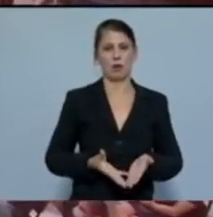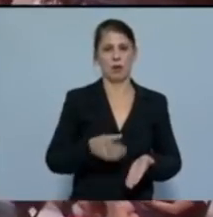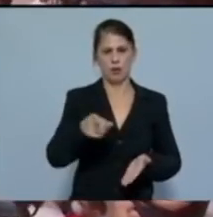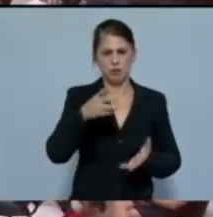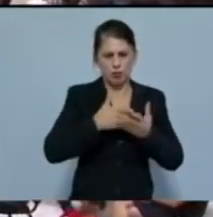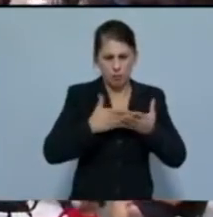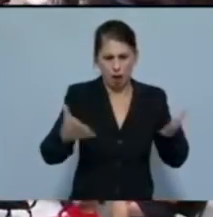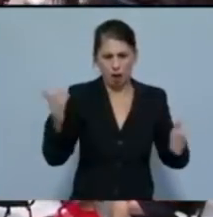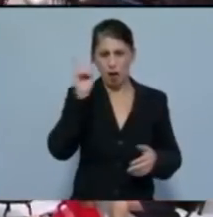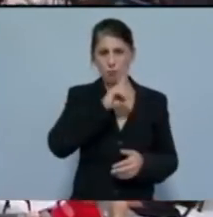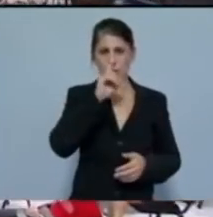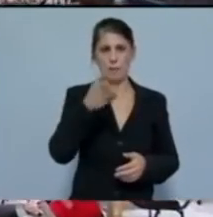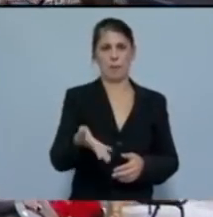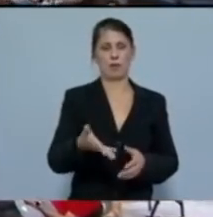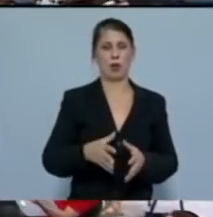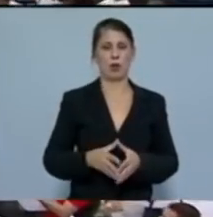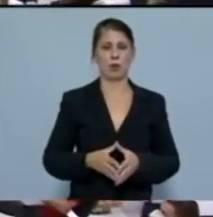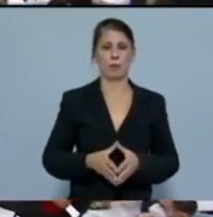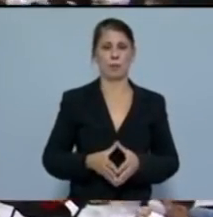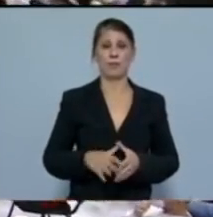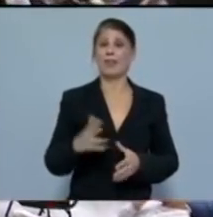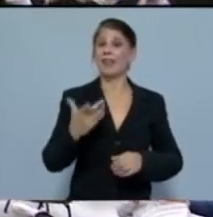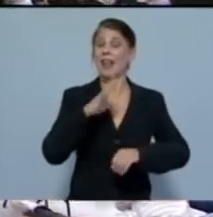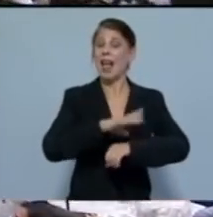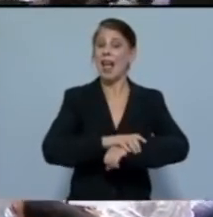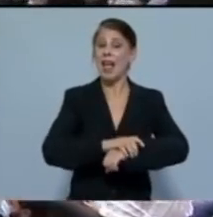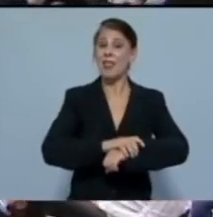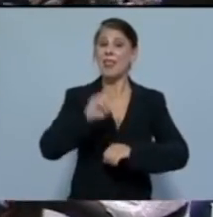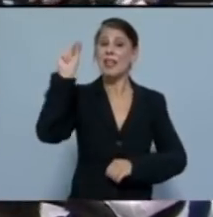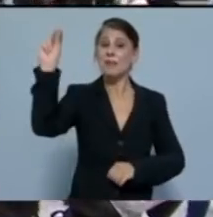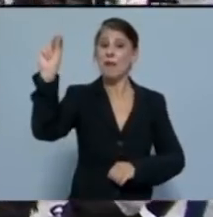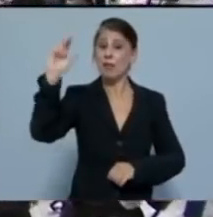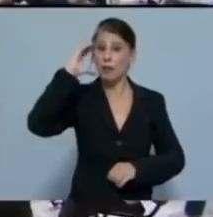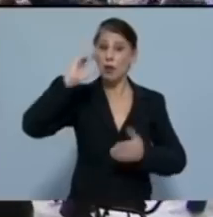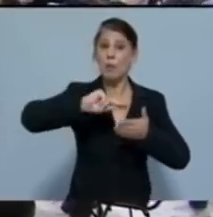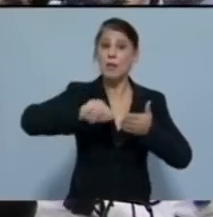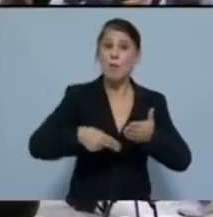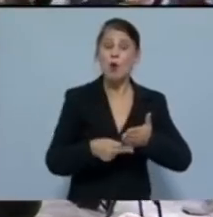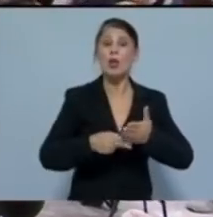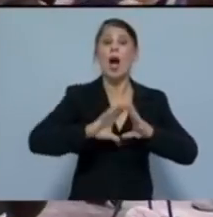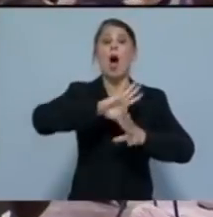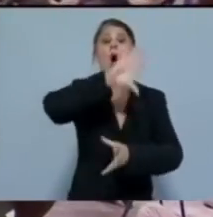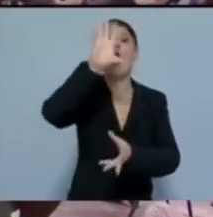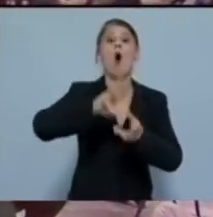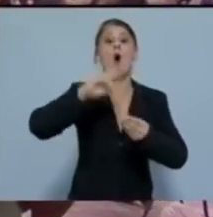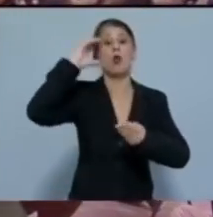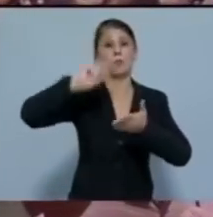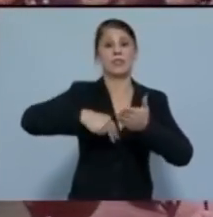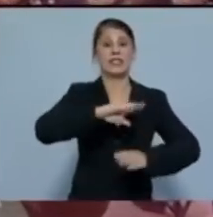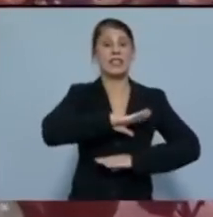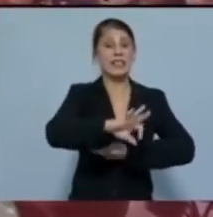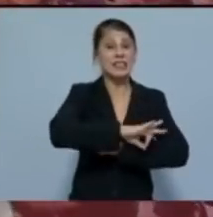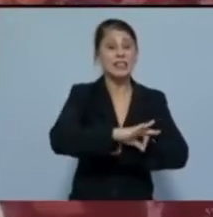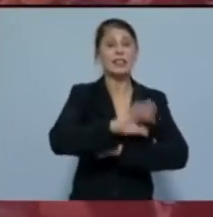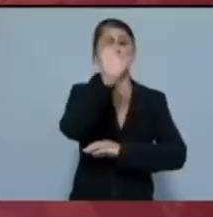χοντρό ψέμα από αυτό. Γιατί δεσμεύεται από το μνημόνιο των μνημονίων, τη στρατηγική της Ευρωπαϊκής